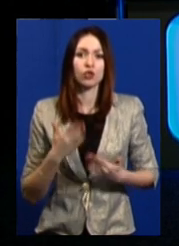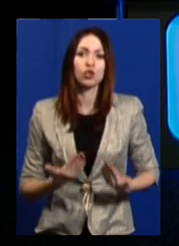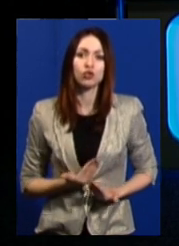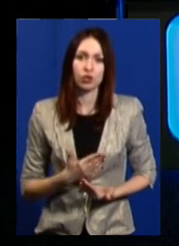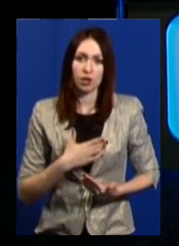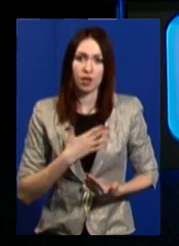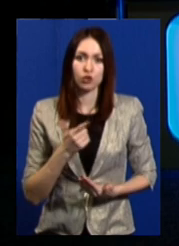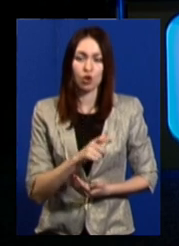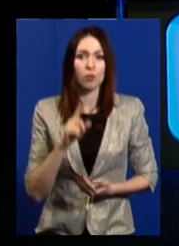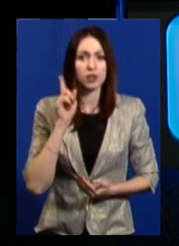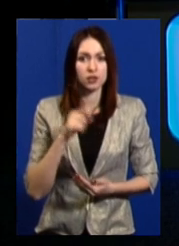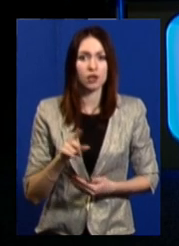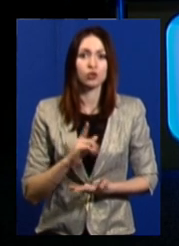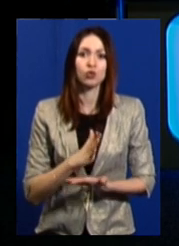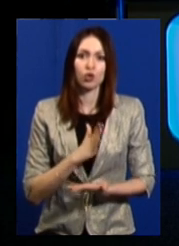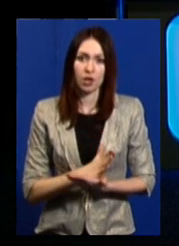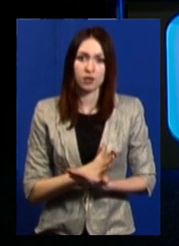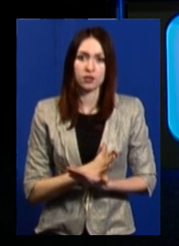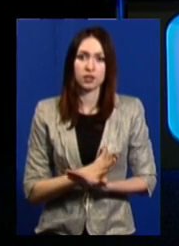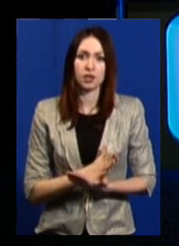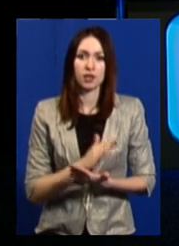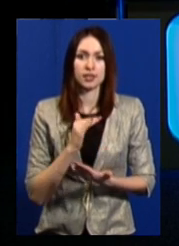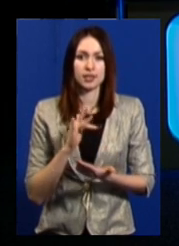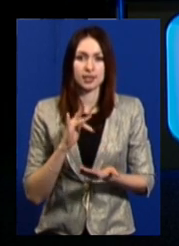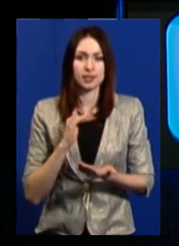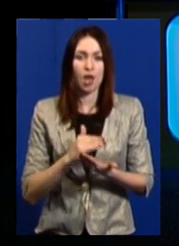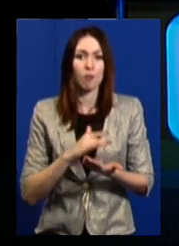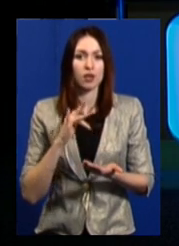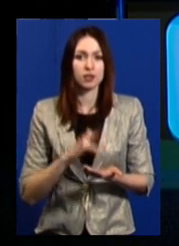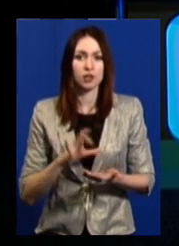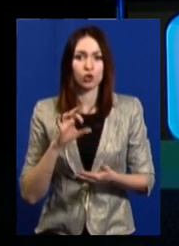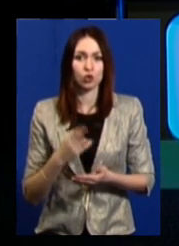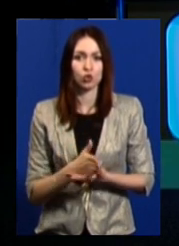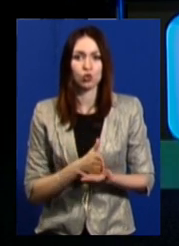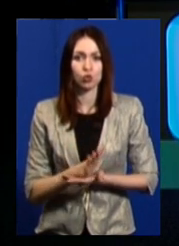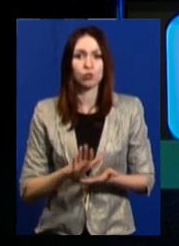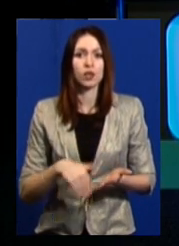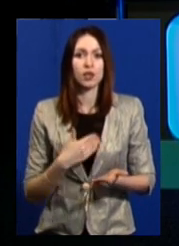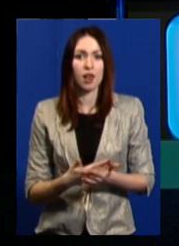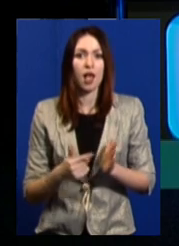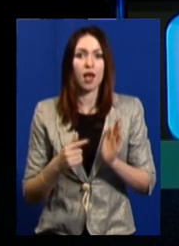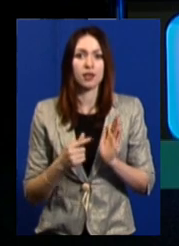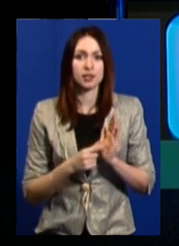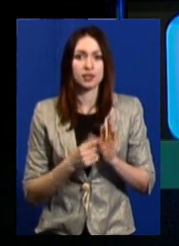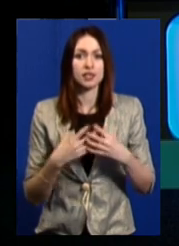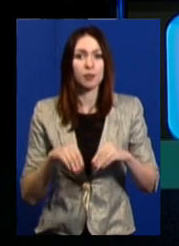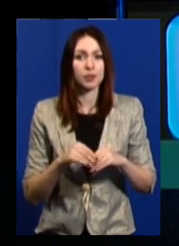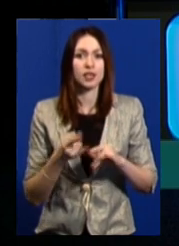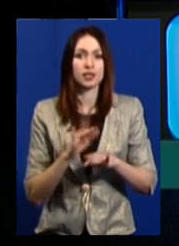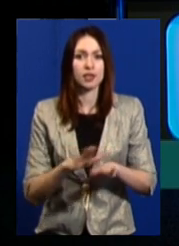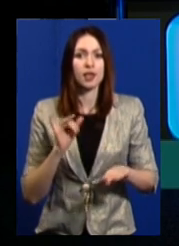наших громад знає, що існує система центрів, соціальних служб для сім'ї, дітей та молоді, які